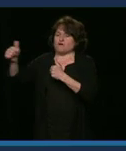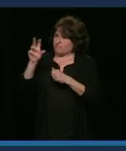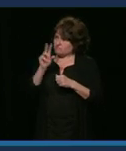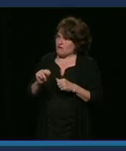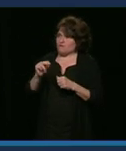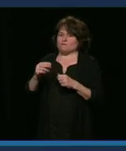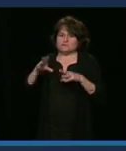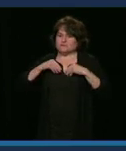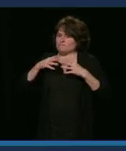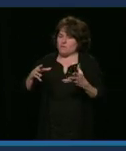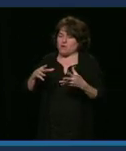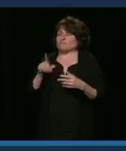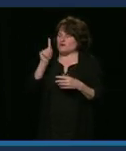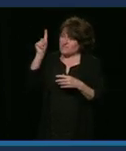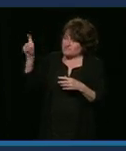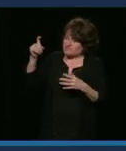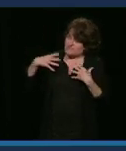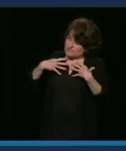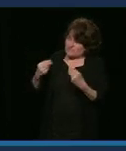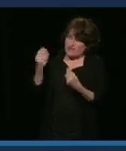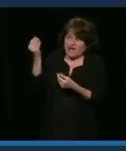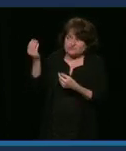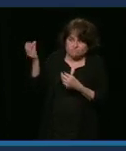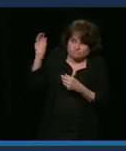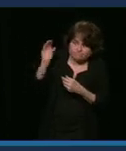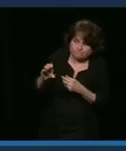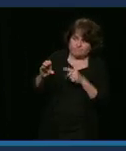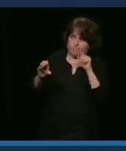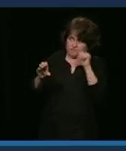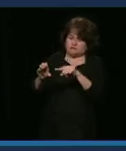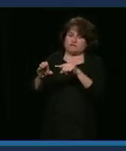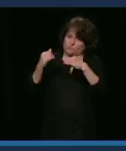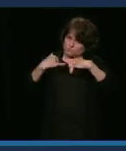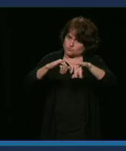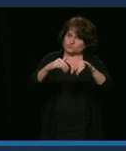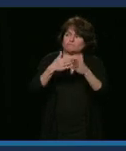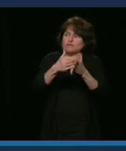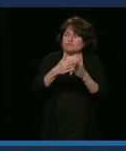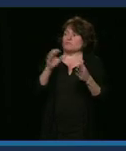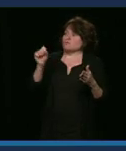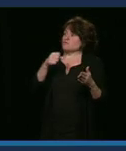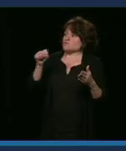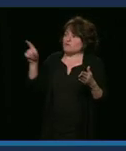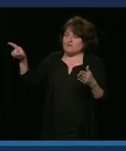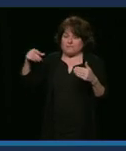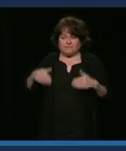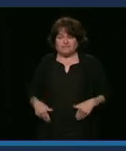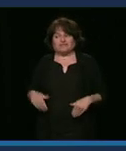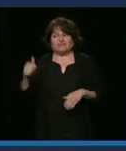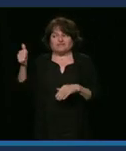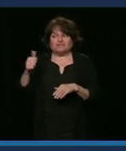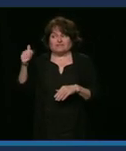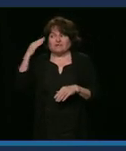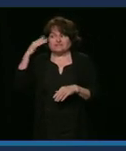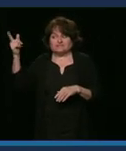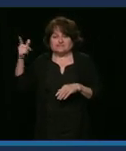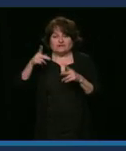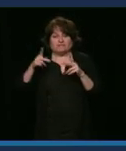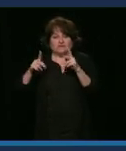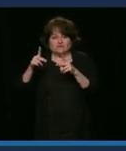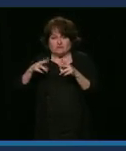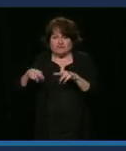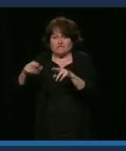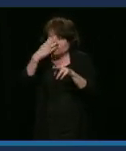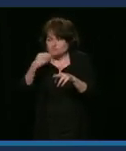il y aura l'argent nécessaire? Est-ce que oui ou non, ils partagent la ministre du Transport que les gens de Rivière-du-Lau veulent garder le